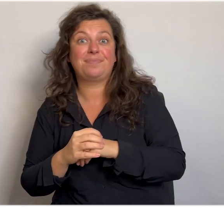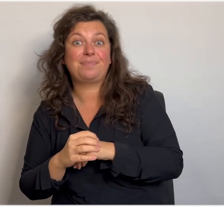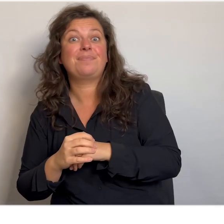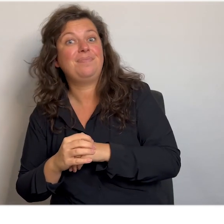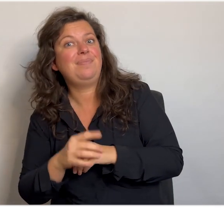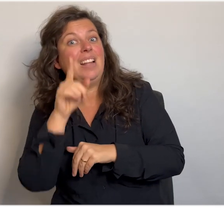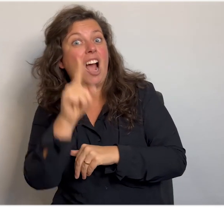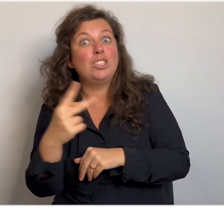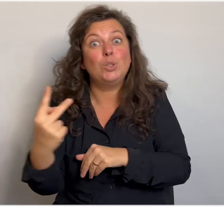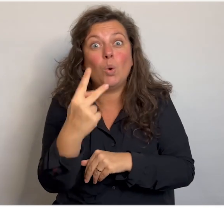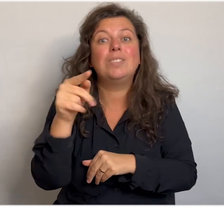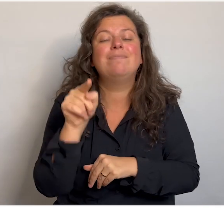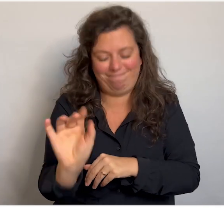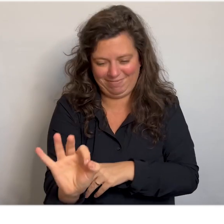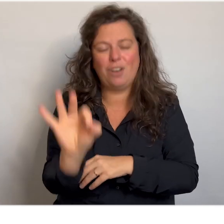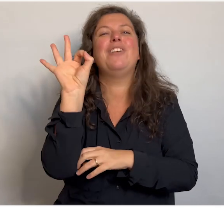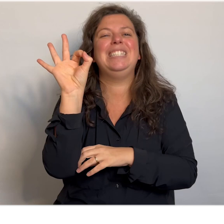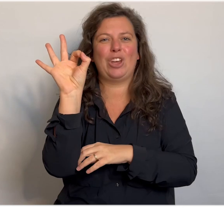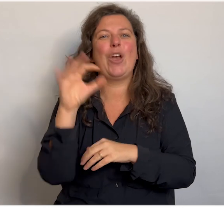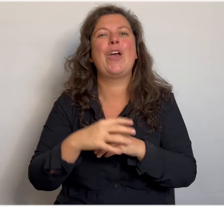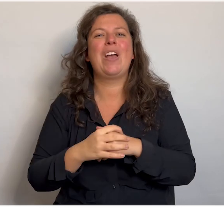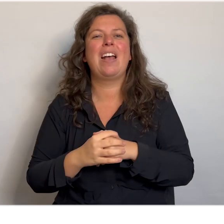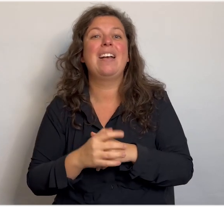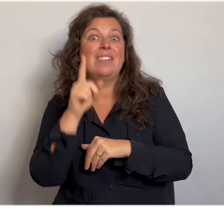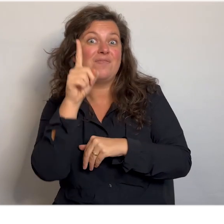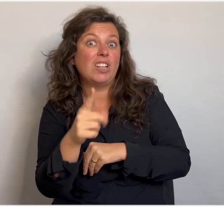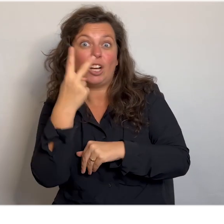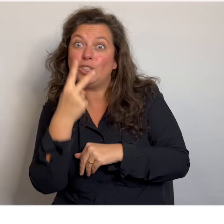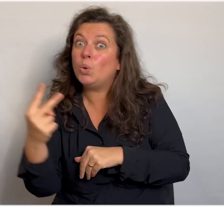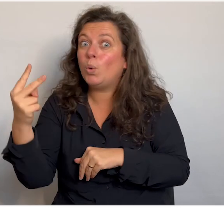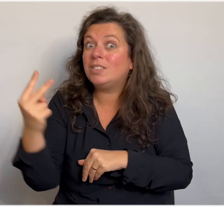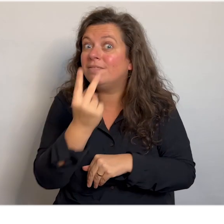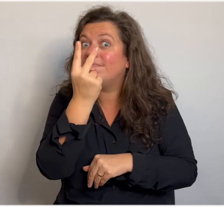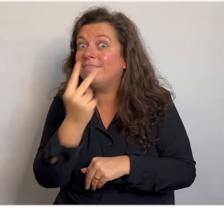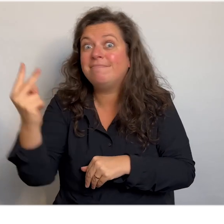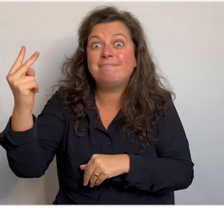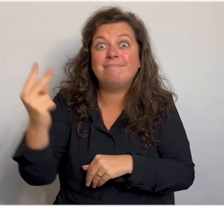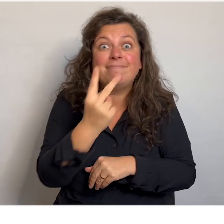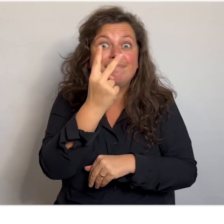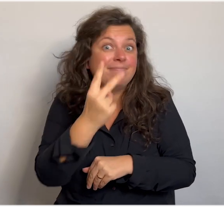Want wie zoekt, die wint. Want wie zoekt,